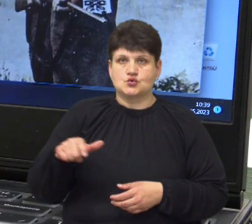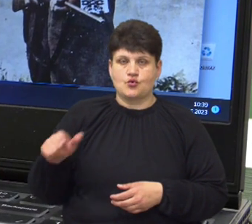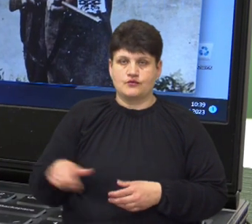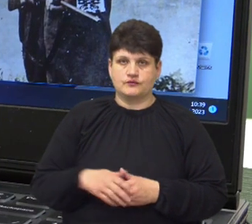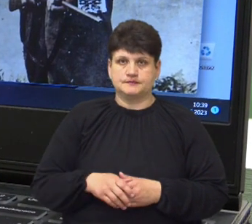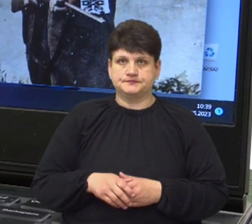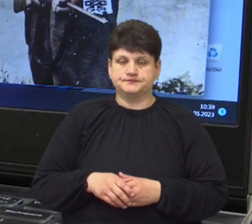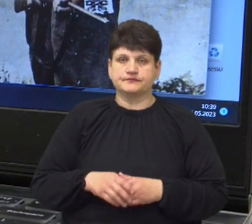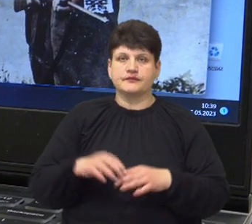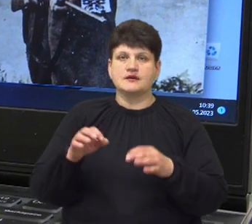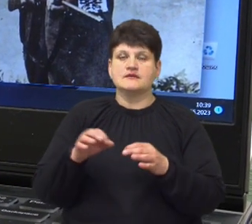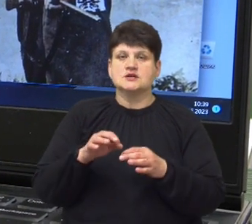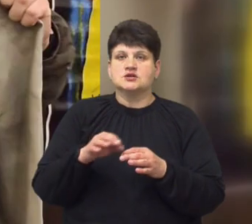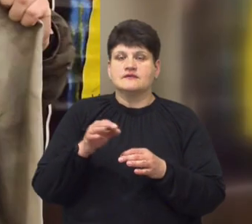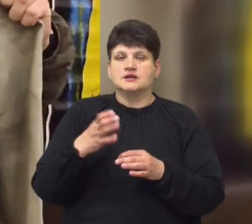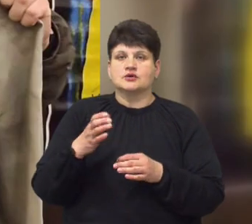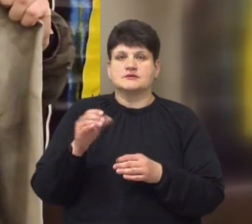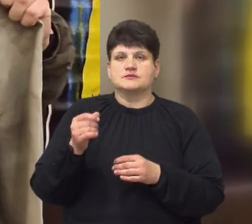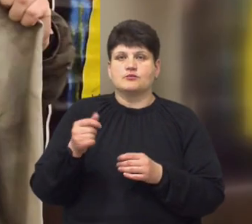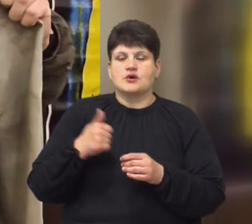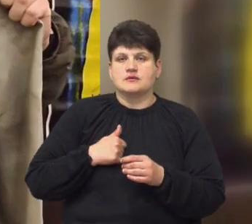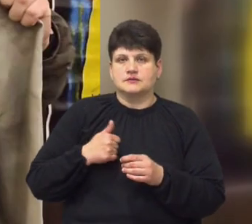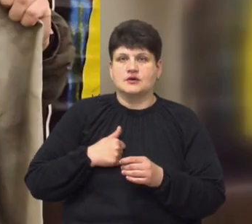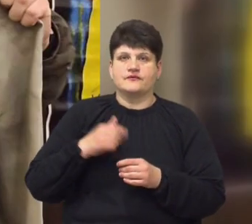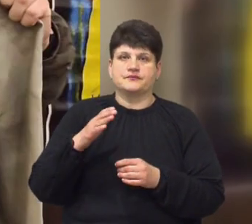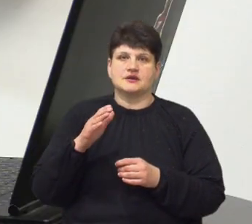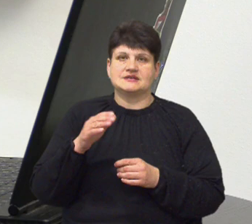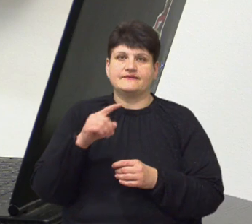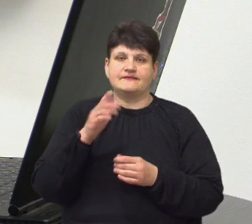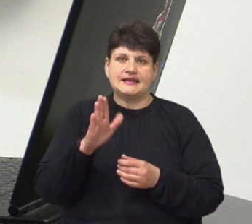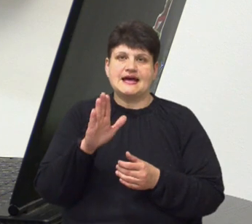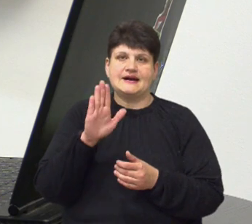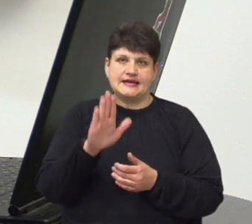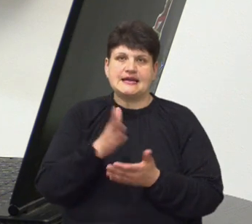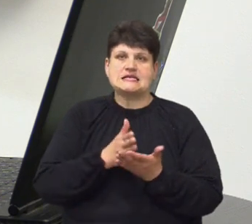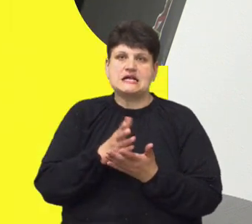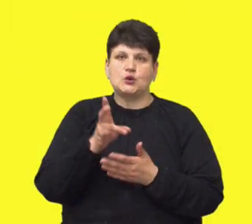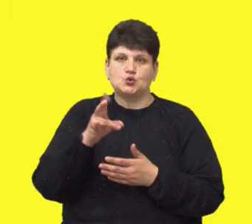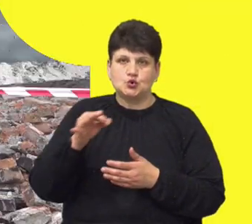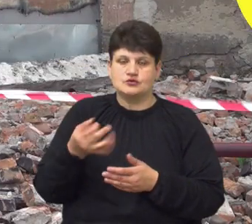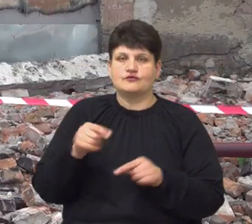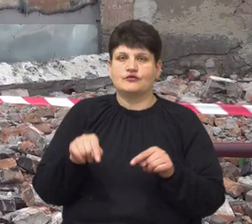вишиванки головнокомандуюча Збройних сил України Валерія Залужного створила тернопорянка Вікторія Кривоніс.